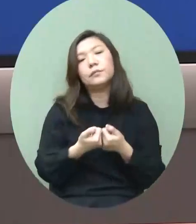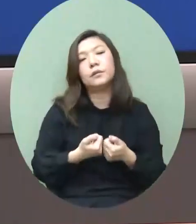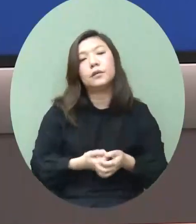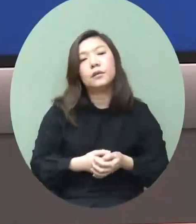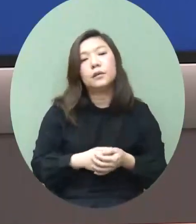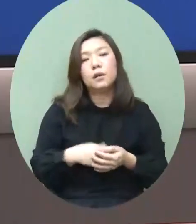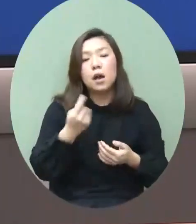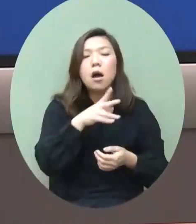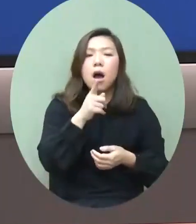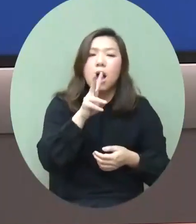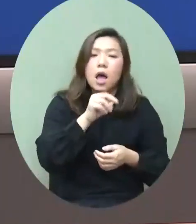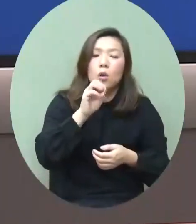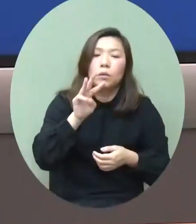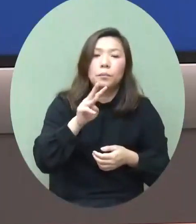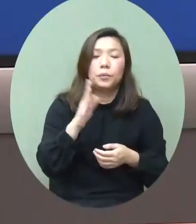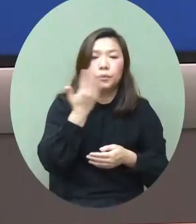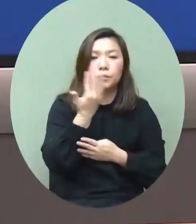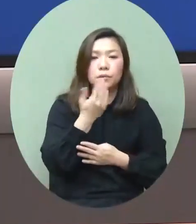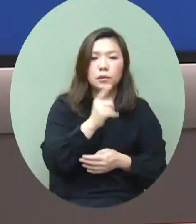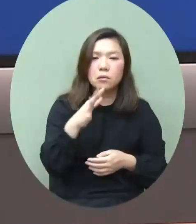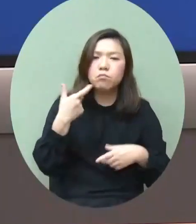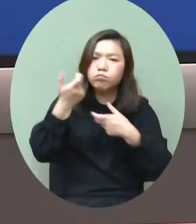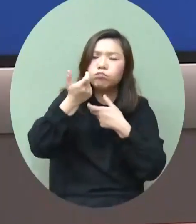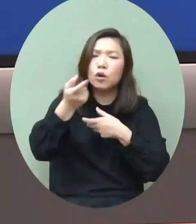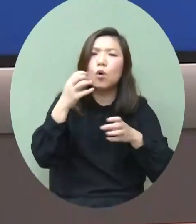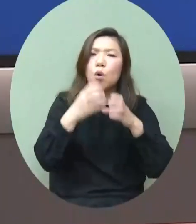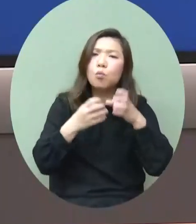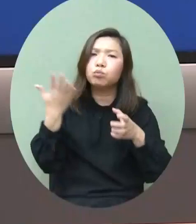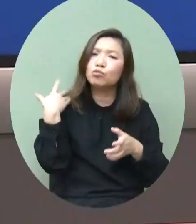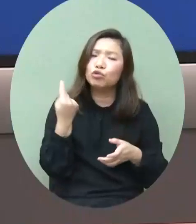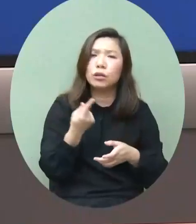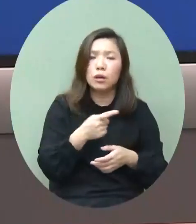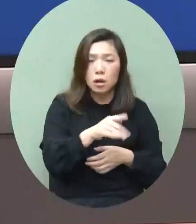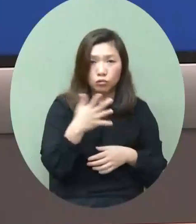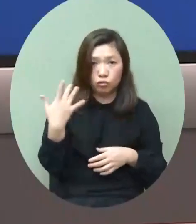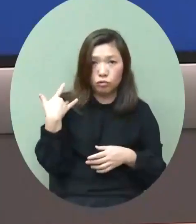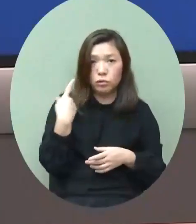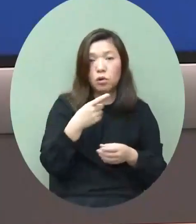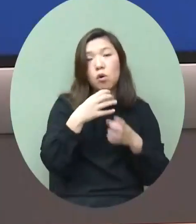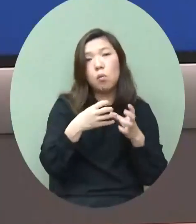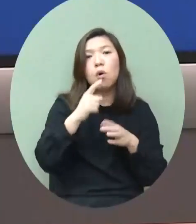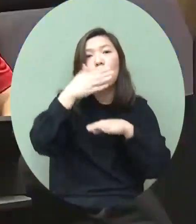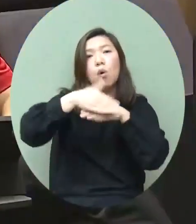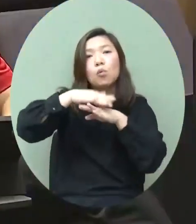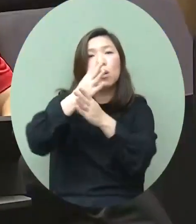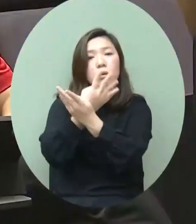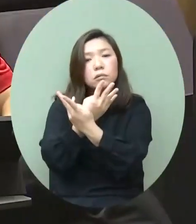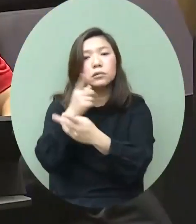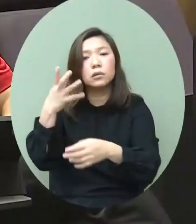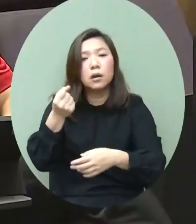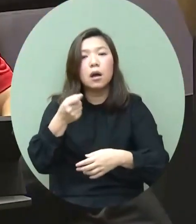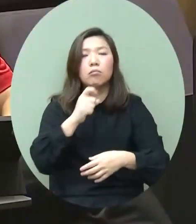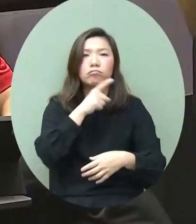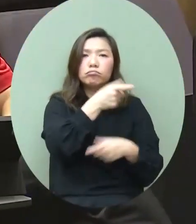天跟了一些商會的代表會面可不可以說一下其實會上面包括外國領事和商會他們那個